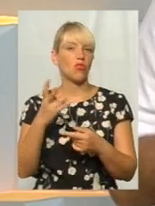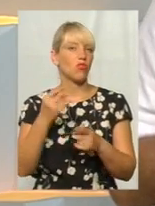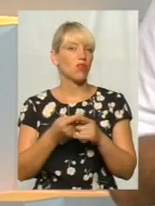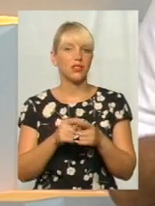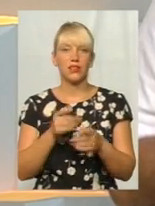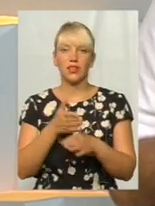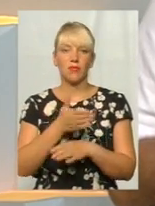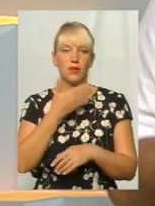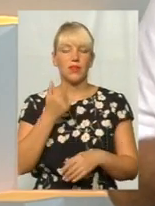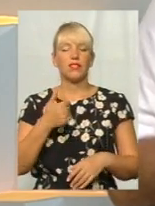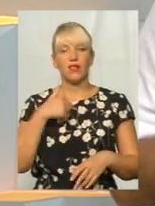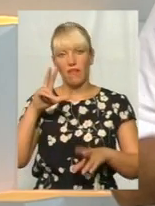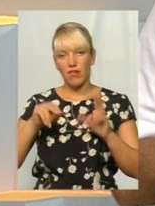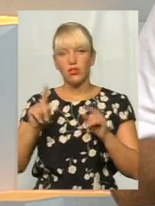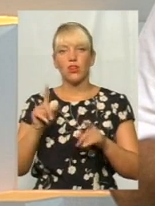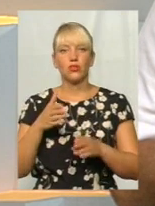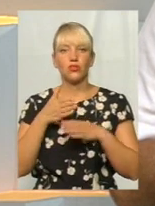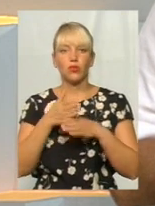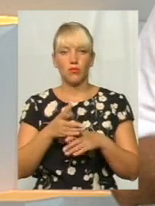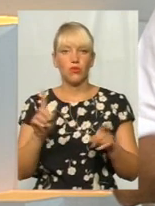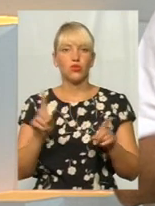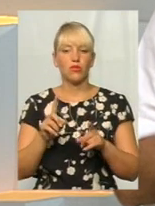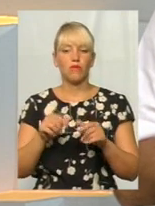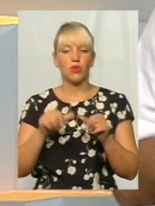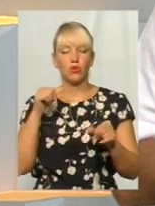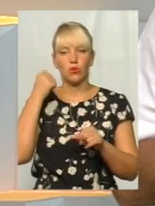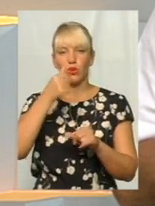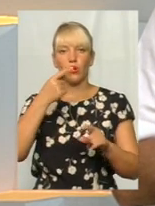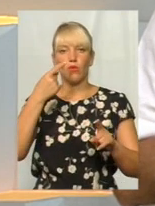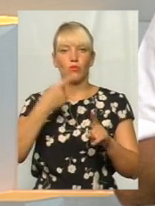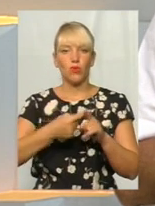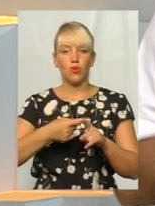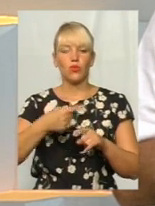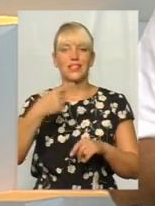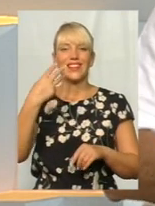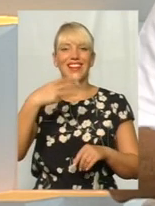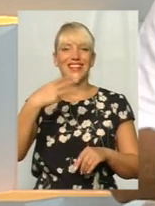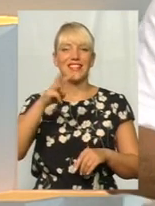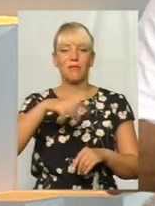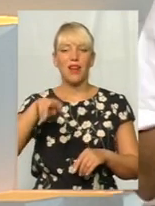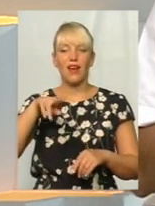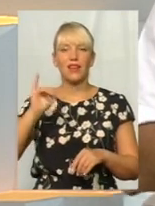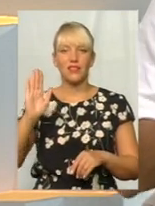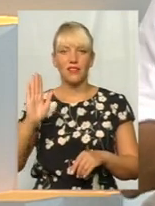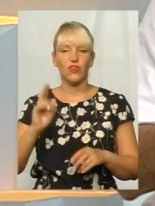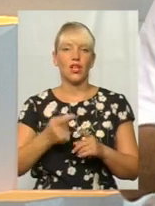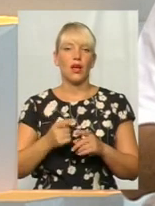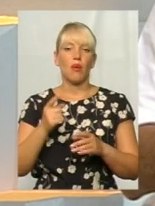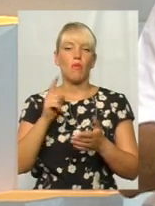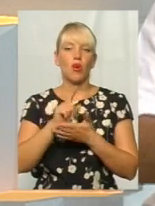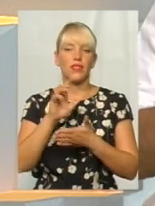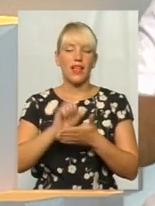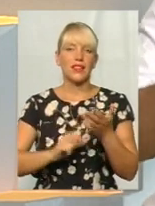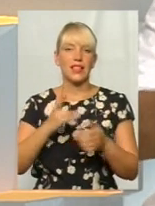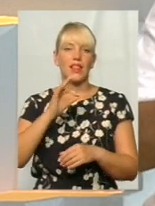вважаю, що він спрацював, тому що ми в минулому році тільки 30 мільярдів плюс податку на прибуток отримали. Але я б, наприклад, ми би все-таки